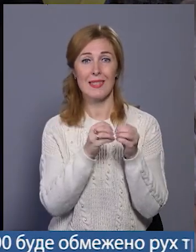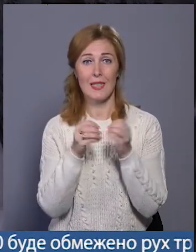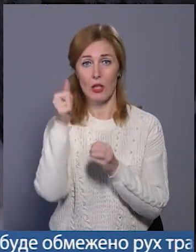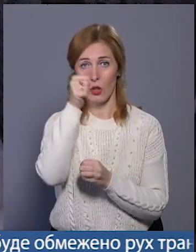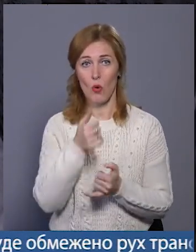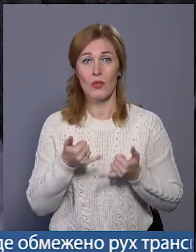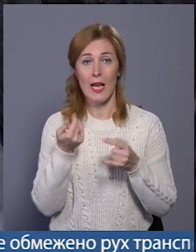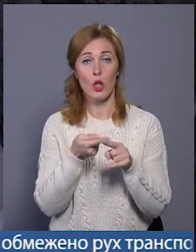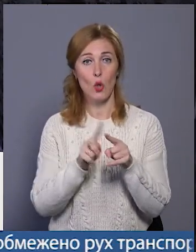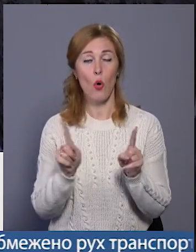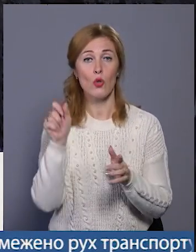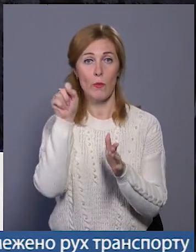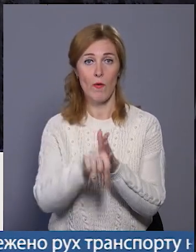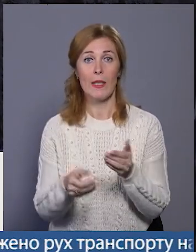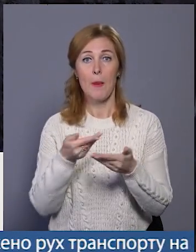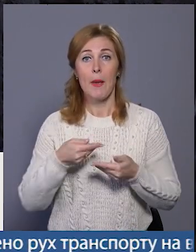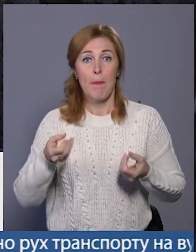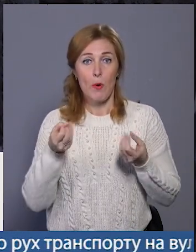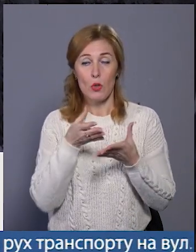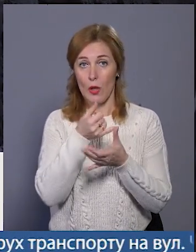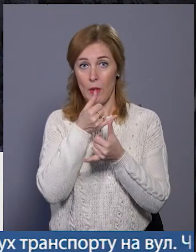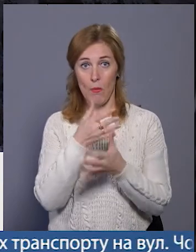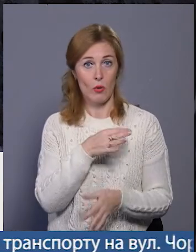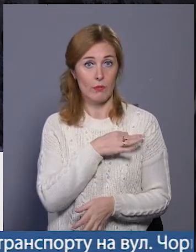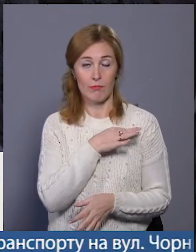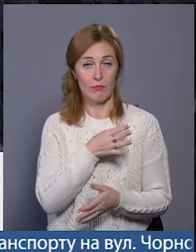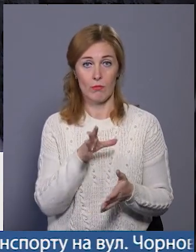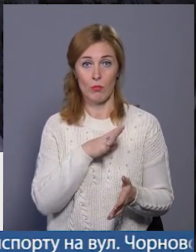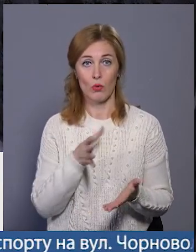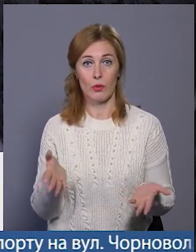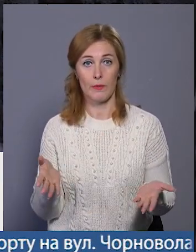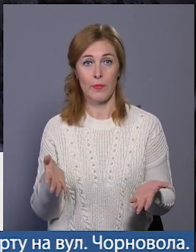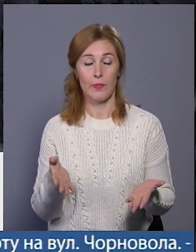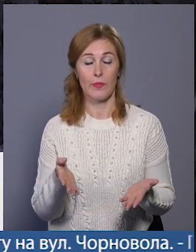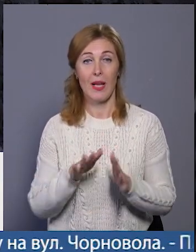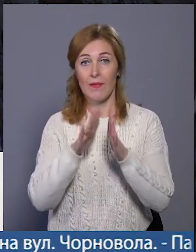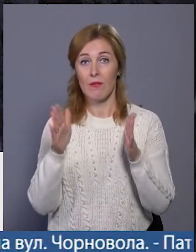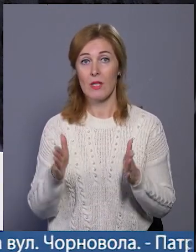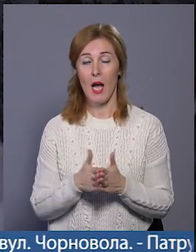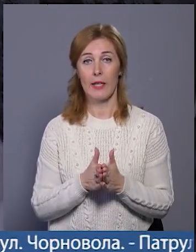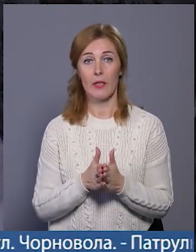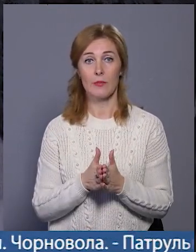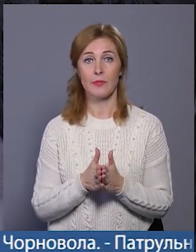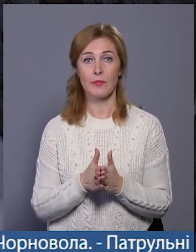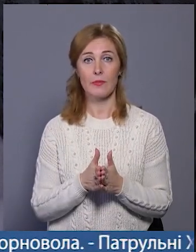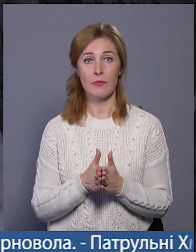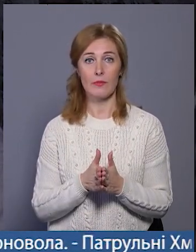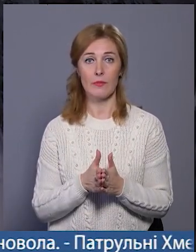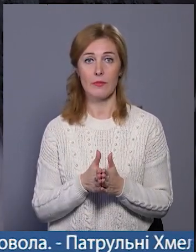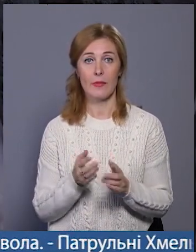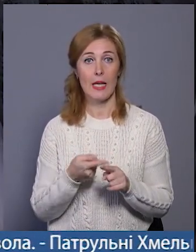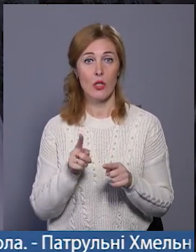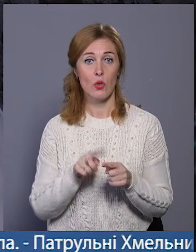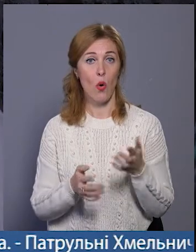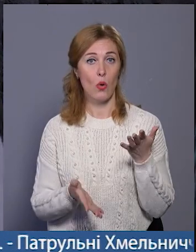вбивати. Ми просто не можемо стояти осторонь цього